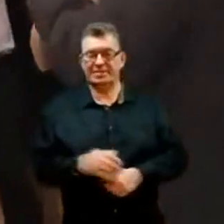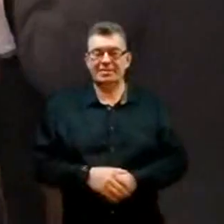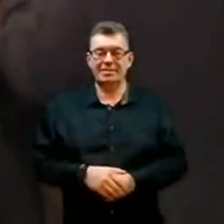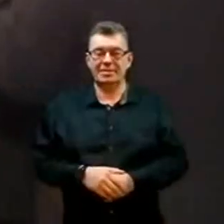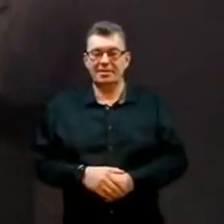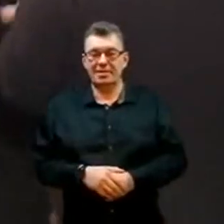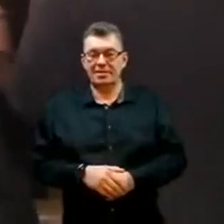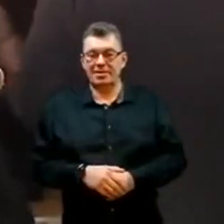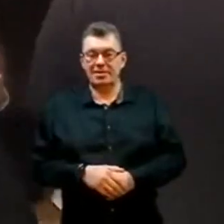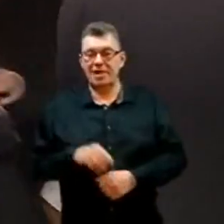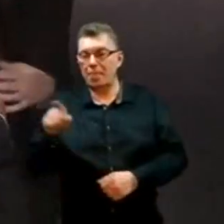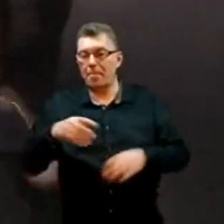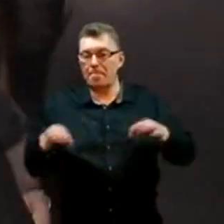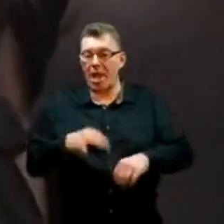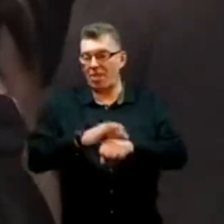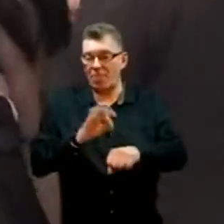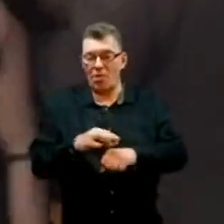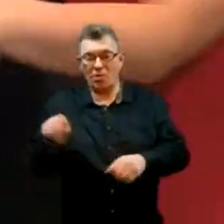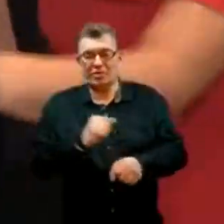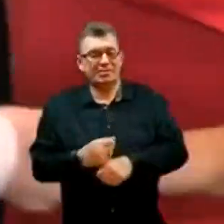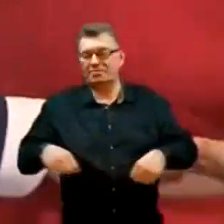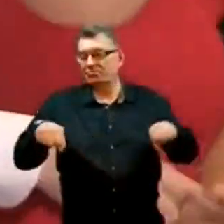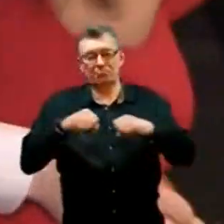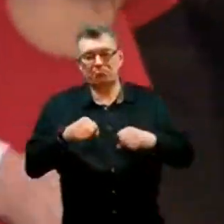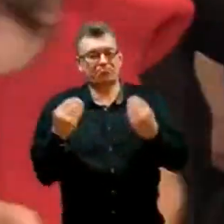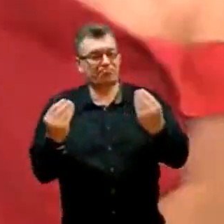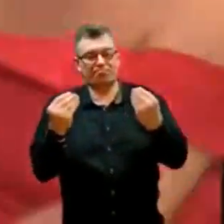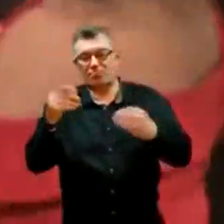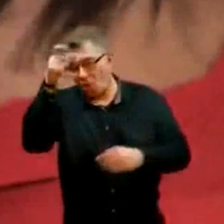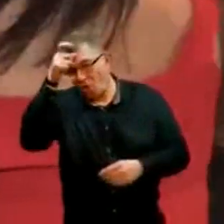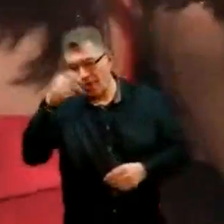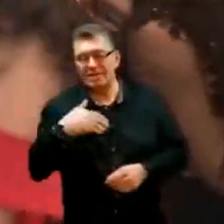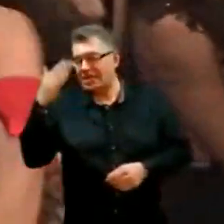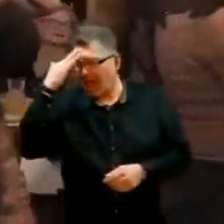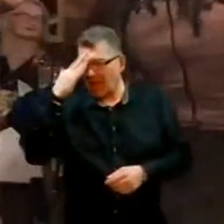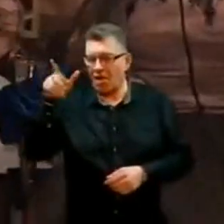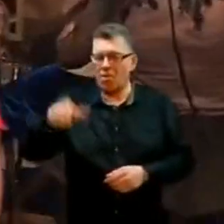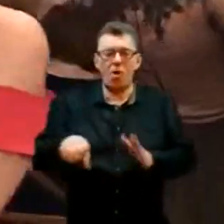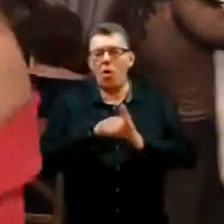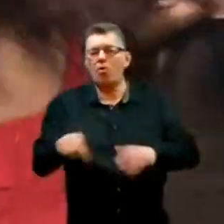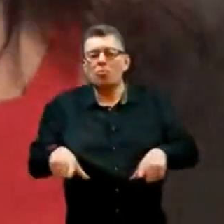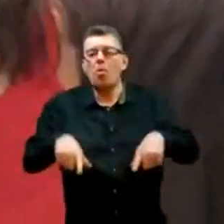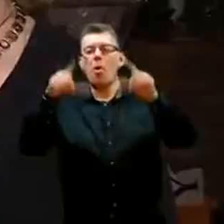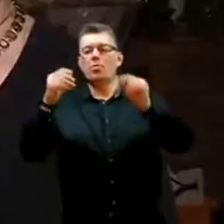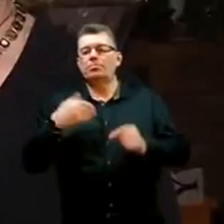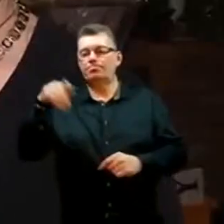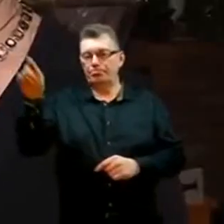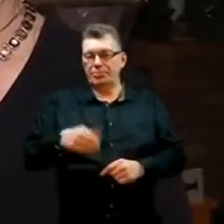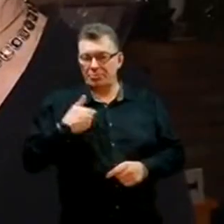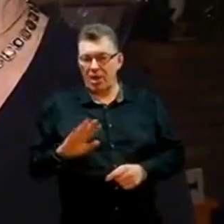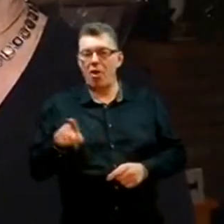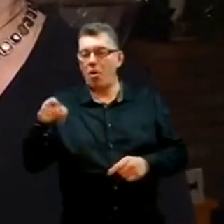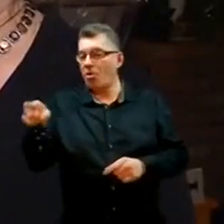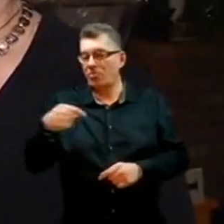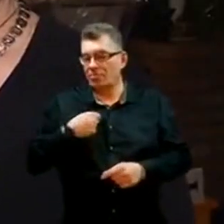Pan doktor Grabowski jest wspaniałym człowiekiem. Znam go chyba od samego początku jego pobytu w Białymstoku. Jest podobnie jak ja lekarzem i